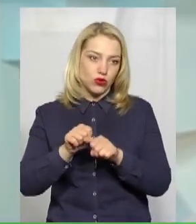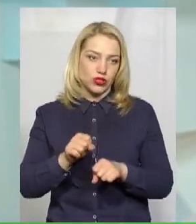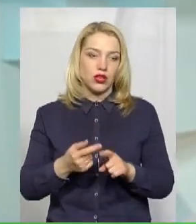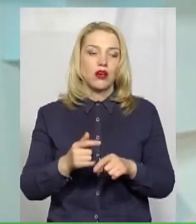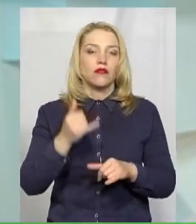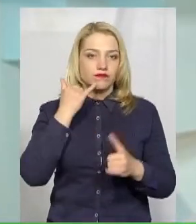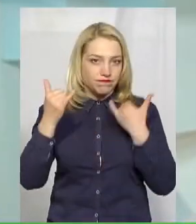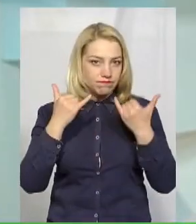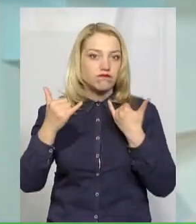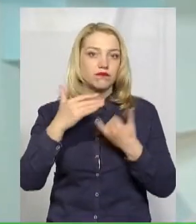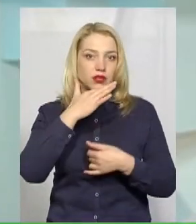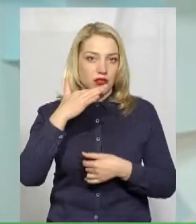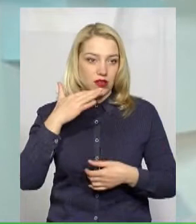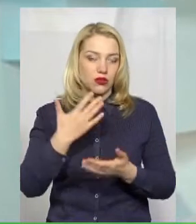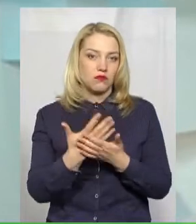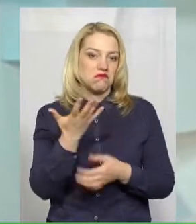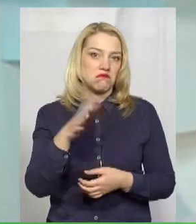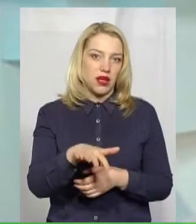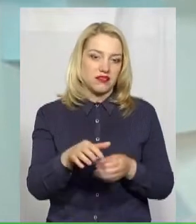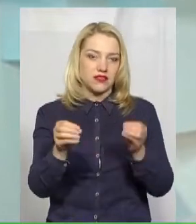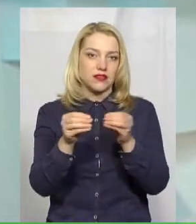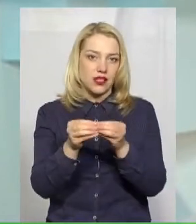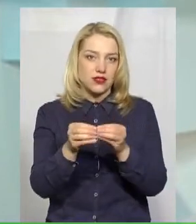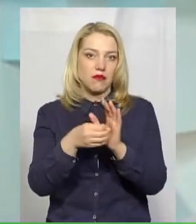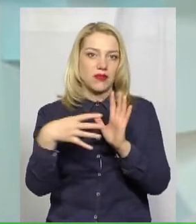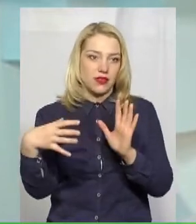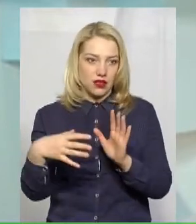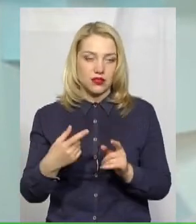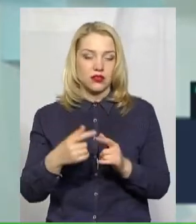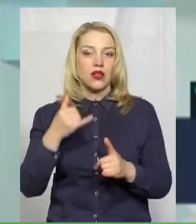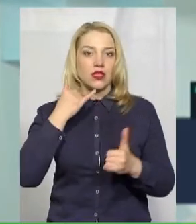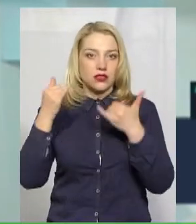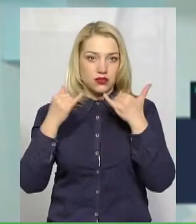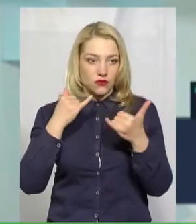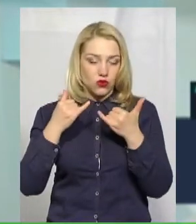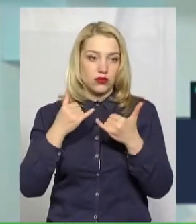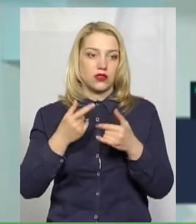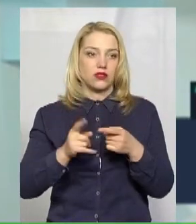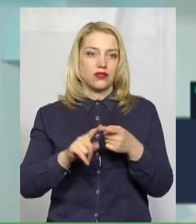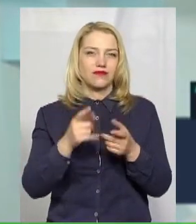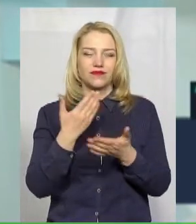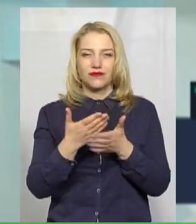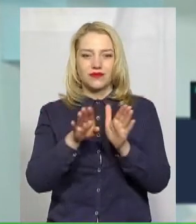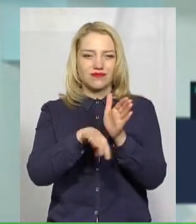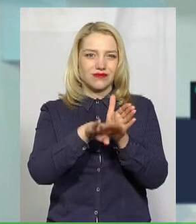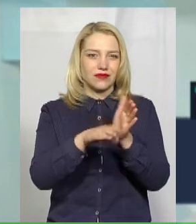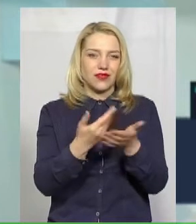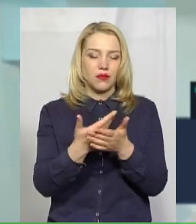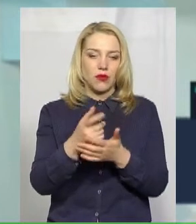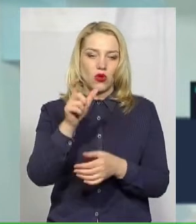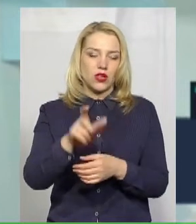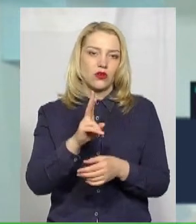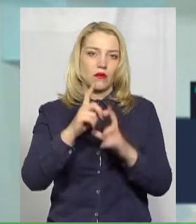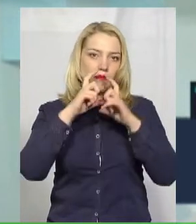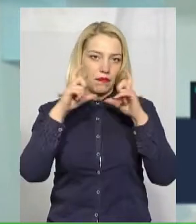багато звернень, це може бути 5, 10 та 15 звернень, тобто звертаються як якась дрібничка, коли особа перебуває без